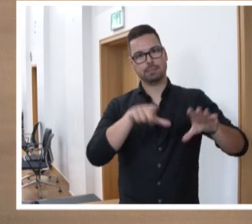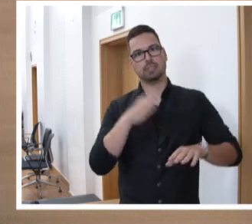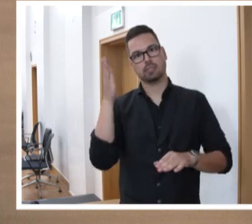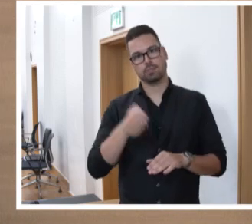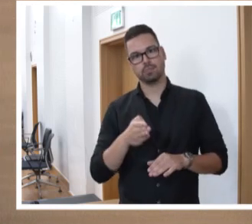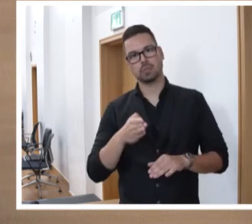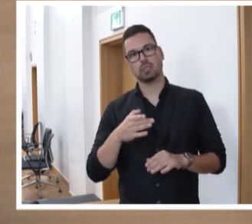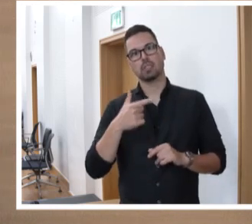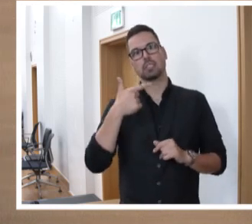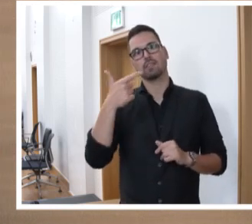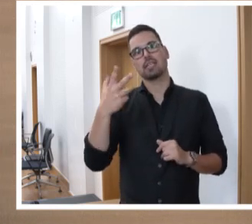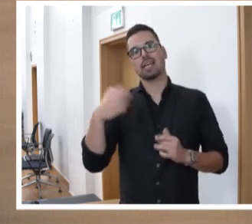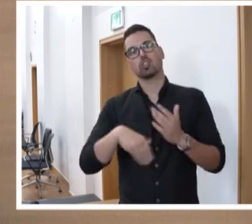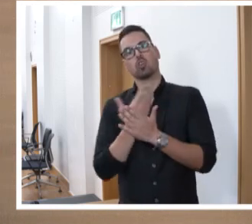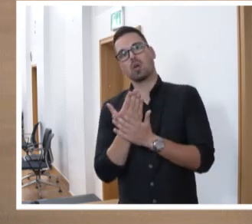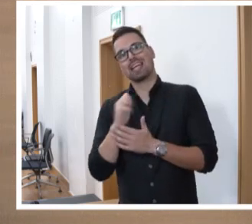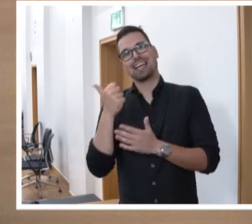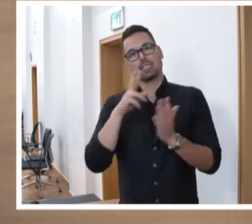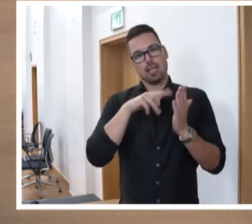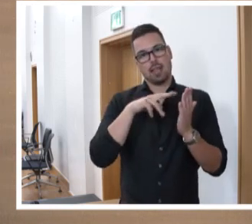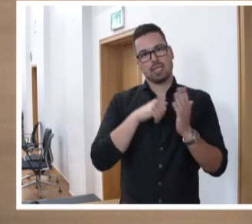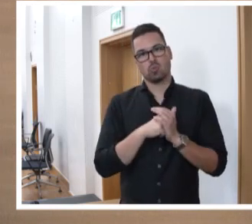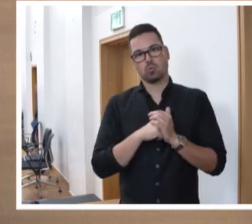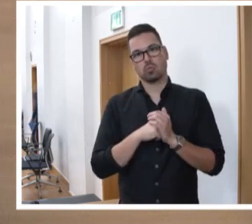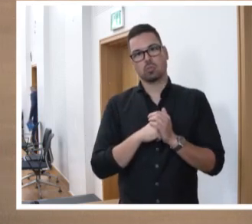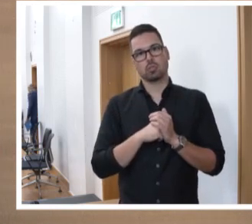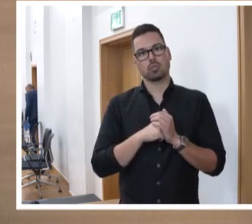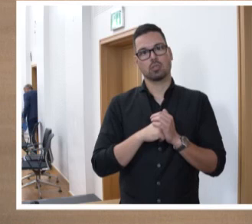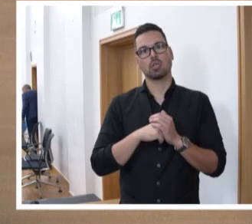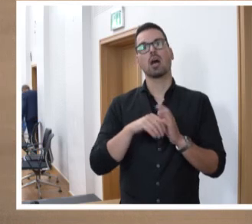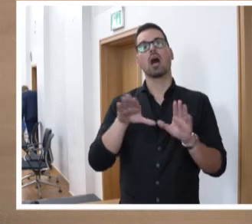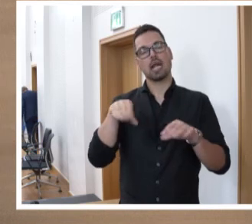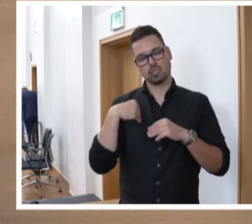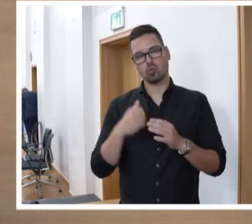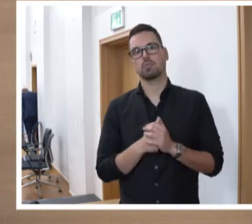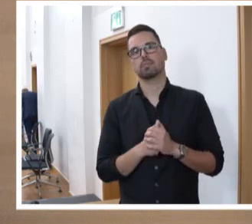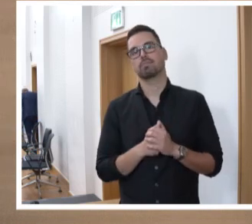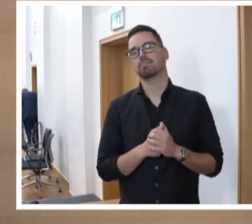-82 neu in erster Lesung einstimmig angenommen ist.